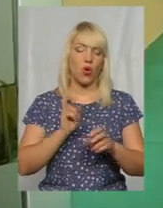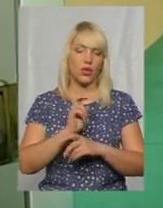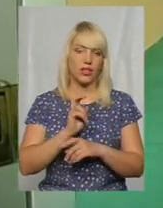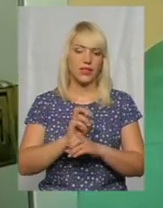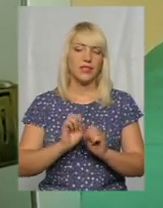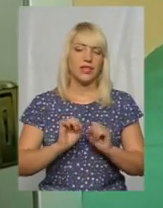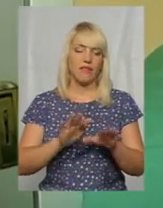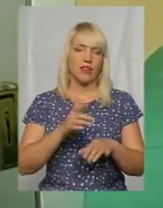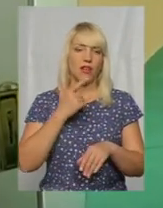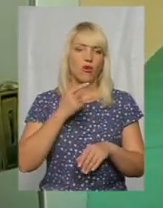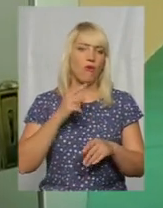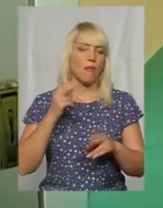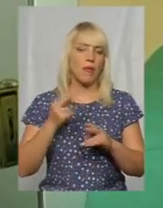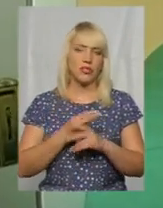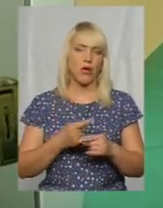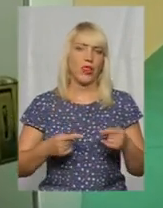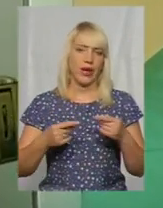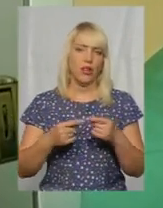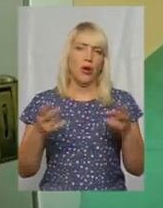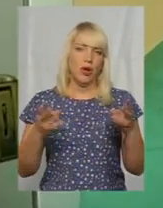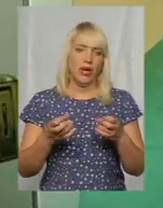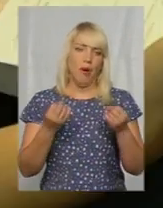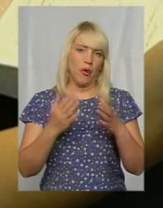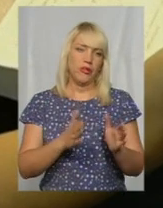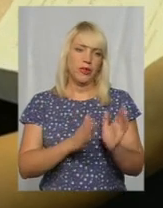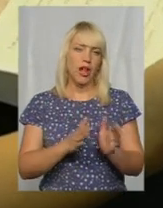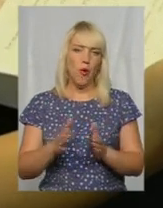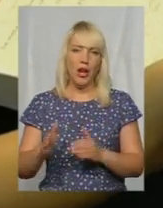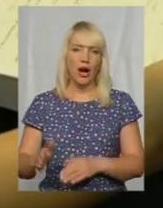без конкретної потреби, а просто з певною регулярністю.